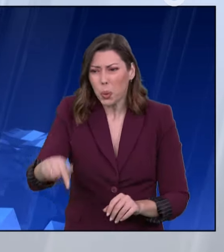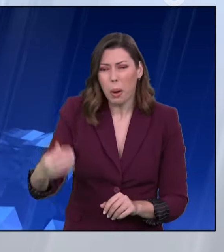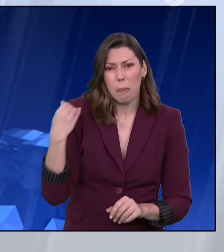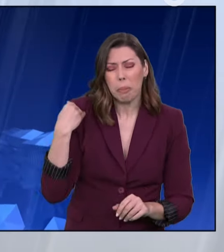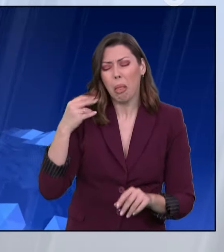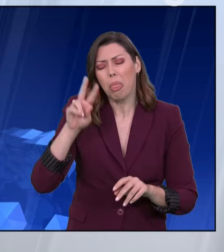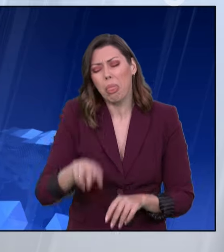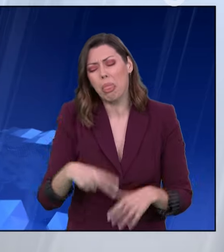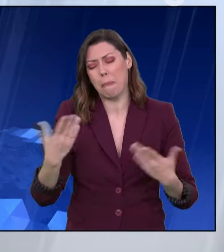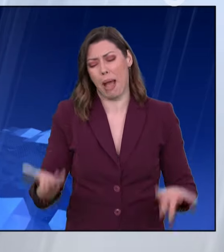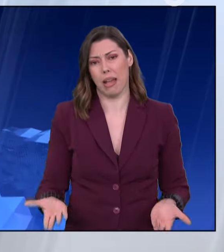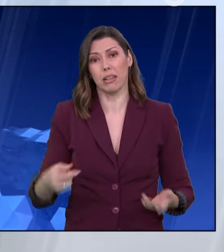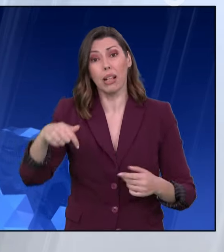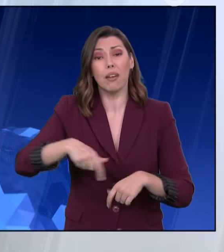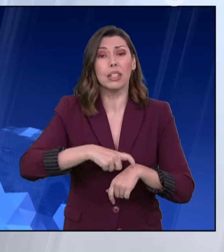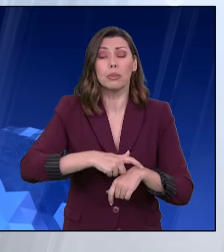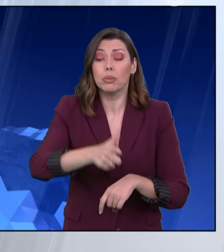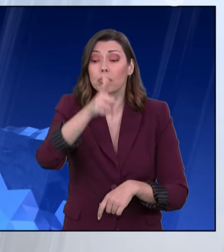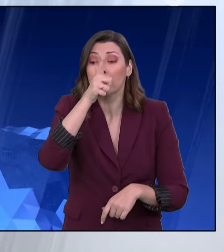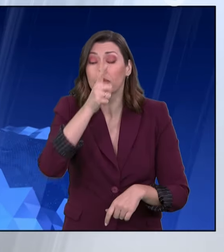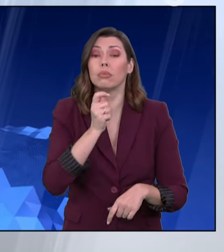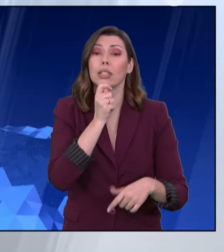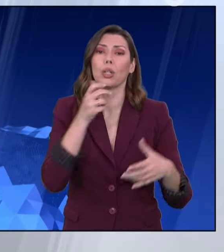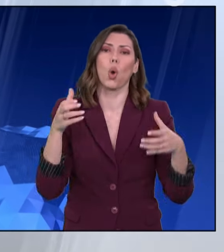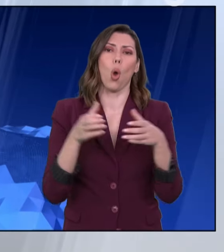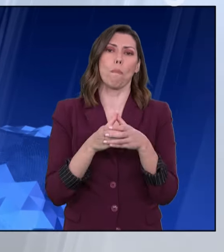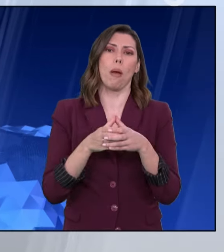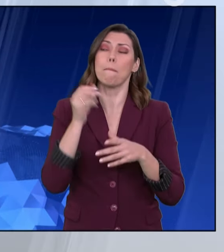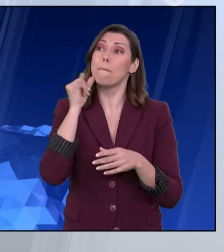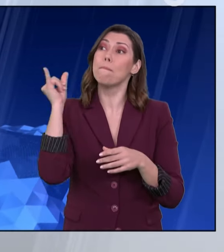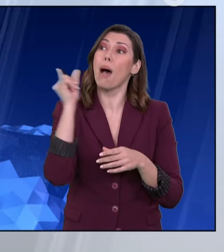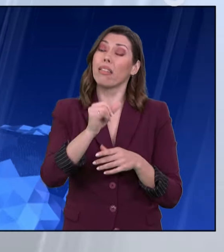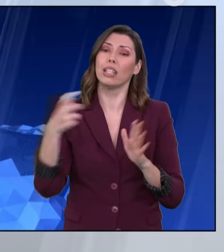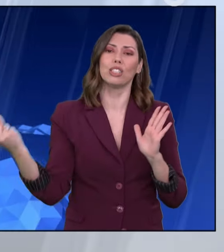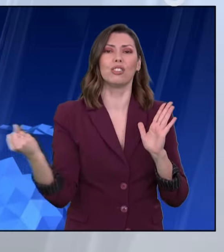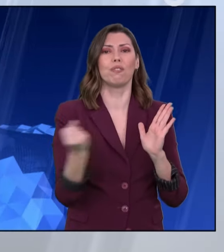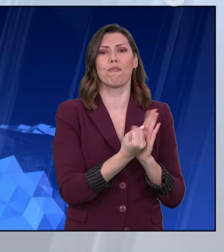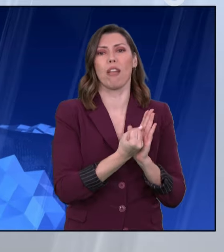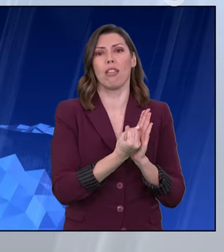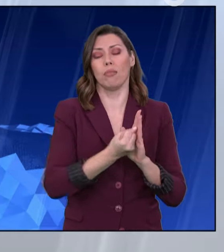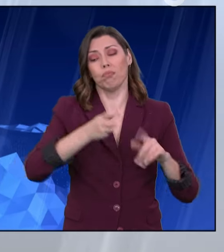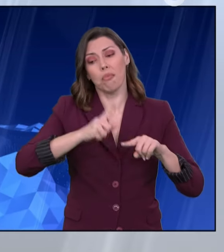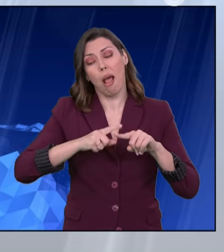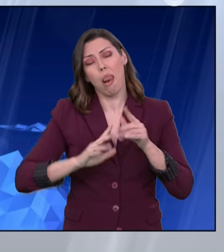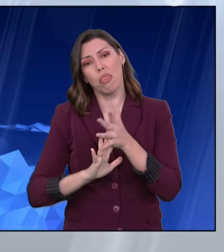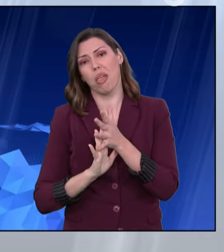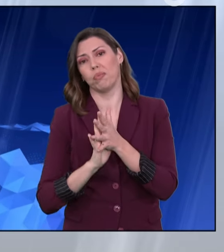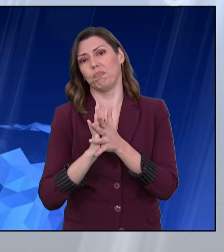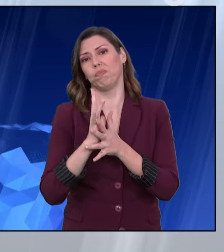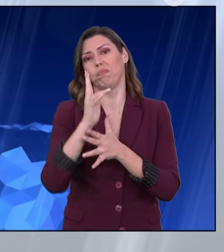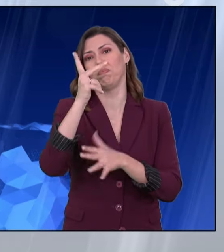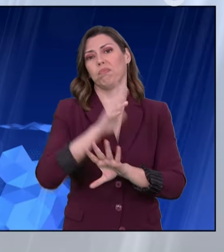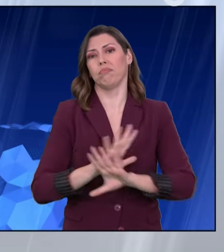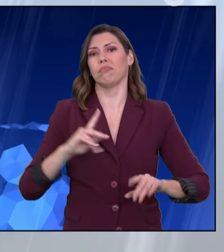πολύ υπερήφανος για το κόμμα μου που πάντα έχει δώσει το στίγμα. Θα γίνουμε μια σύγχρονη χώρα, θα γίνουμε μια σύγχρονη